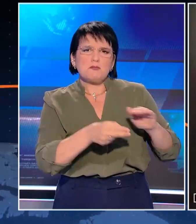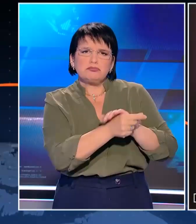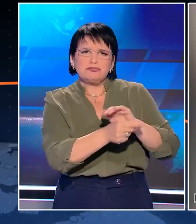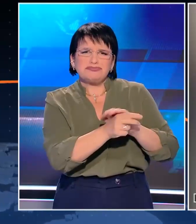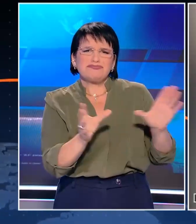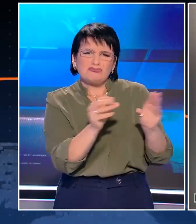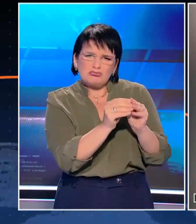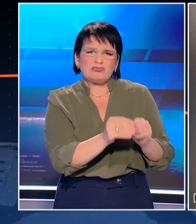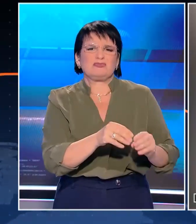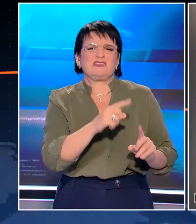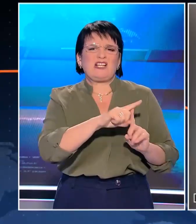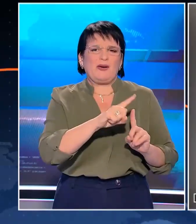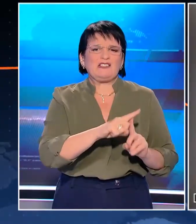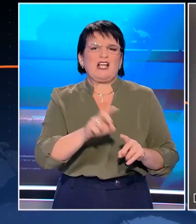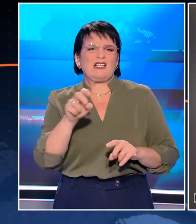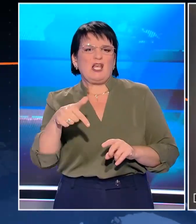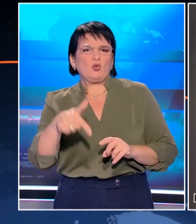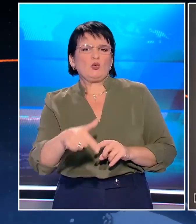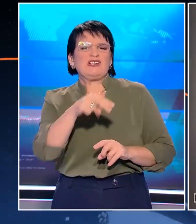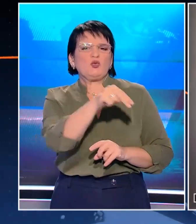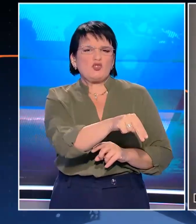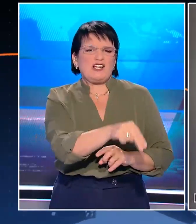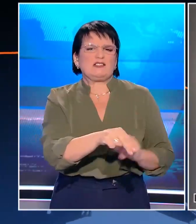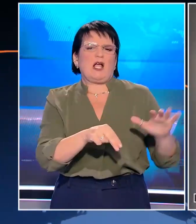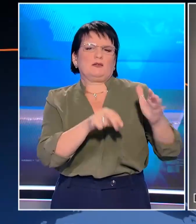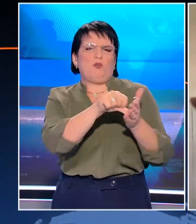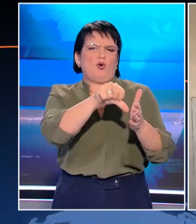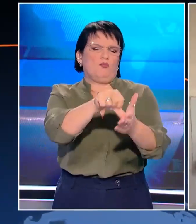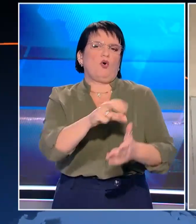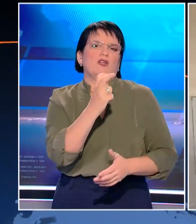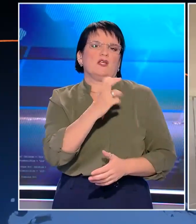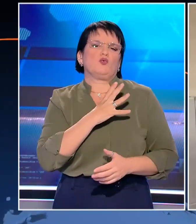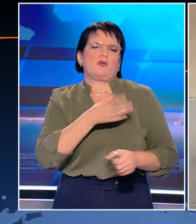στο Χάν Γιουνίς και στην Ουσεϊράτ με απολογισμό τουλάχιστον 20 νεκρούς.